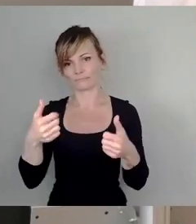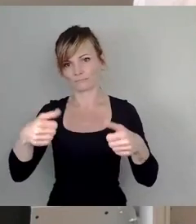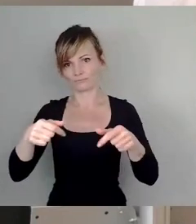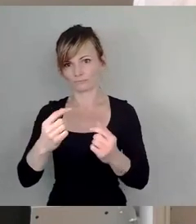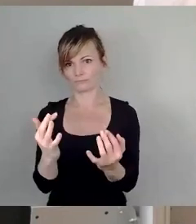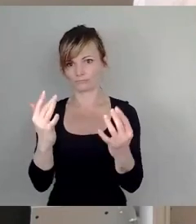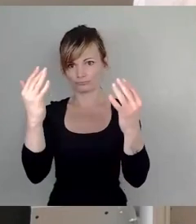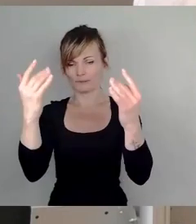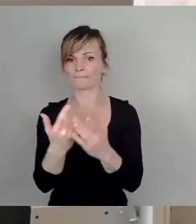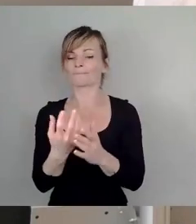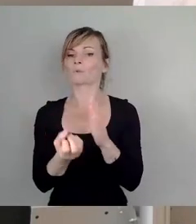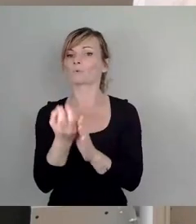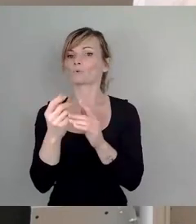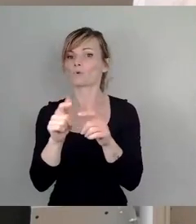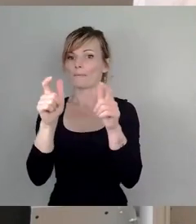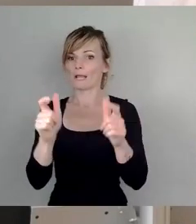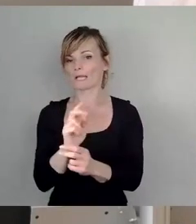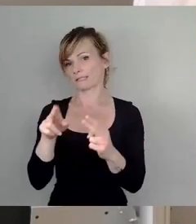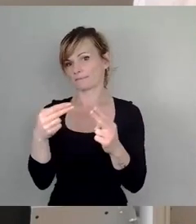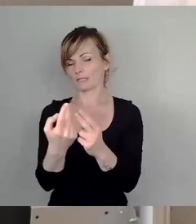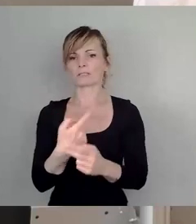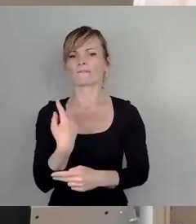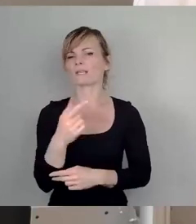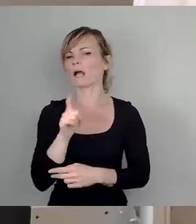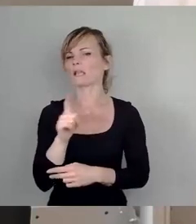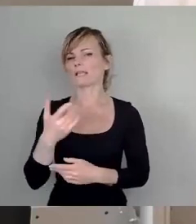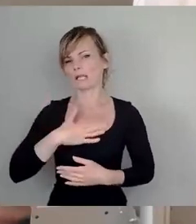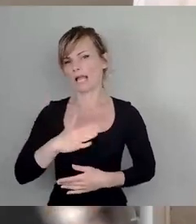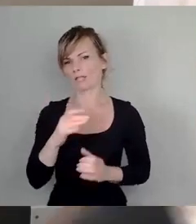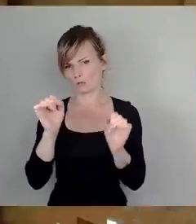Kulturpalast harmoniert. Wir als Linke stimmen dem gerne zu. Vielen Dank.